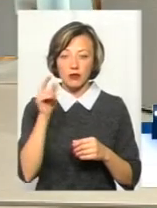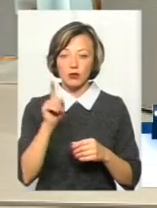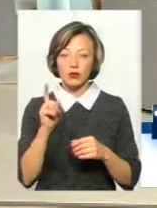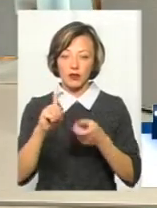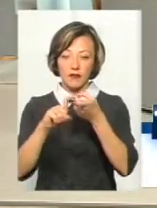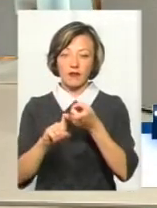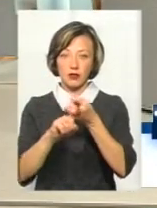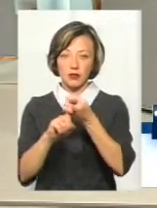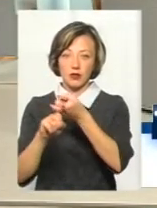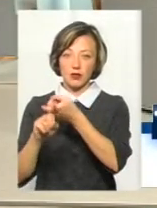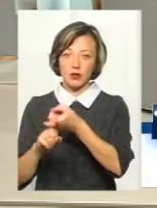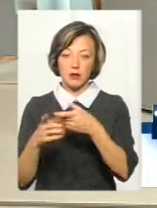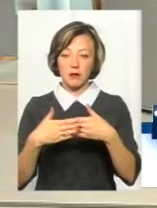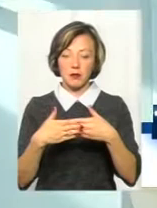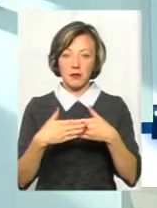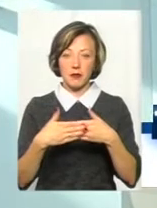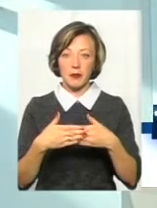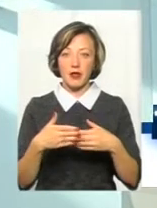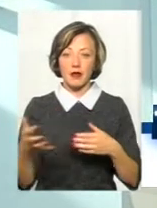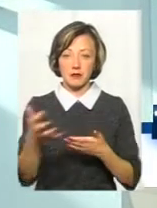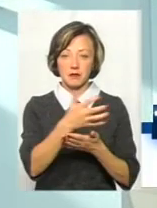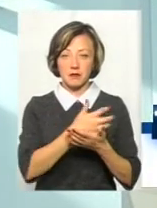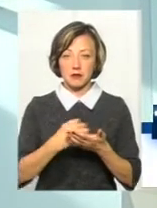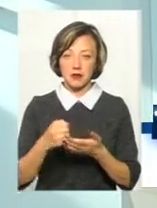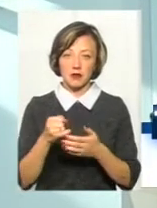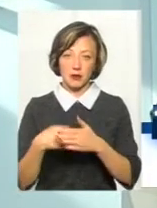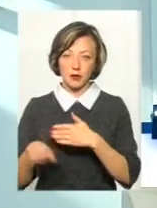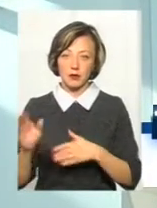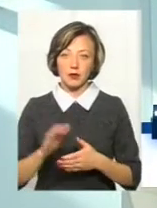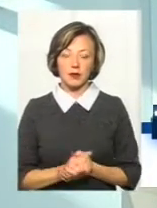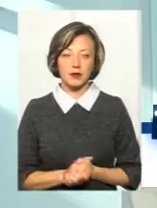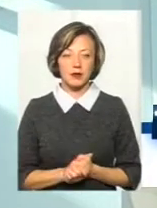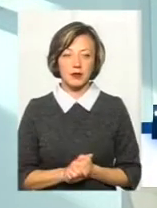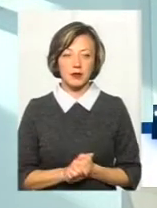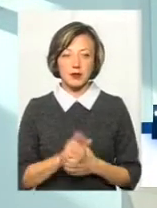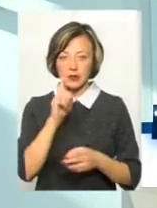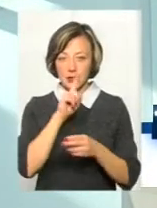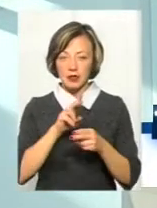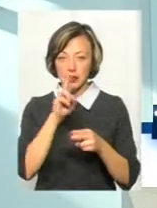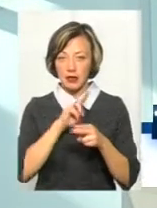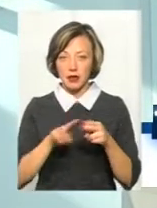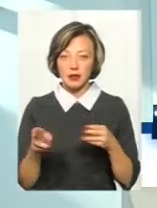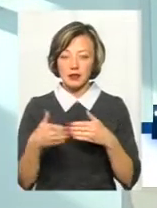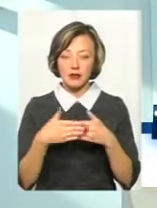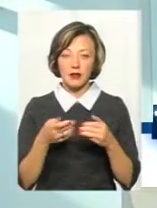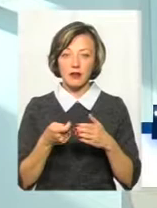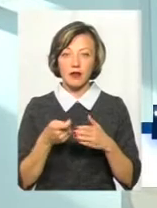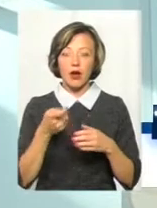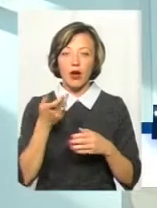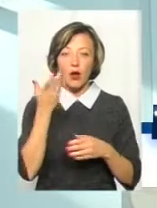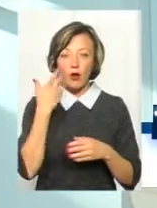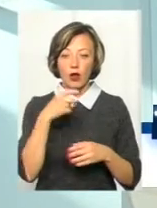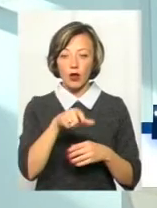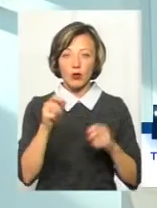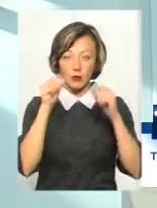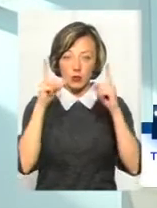вішоку знаходиться біля дверей, цим заволодівають і зникають, тихенько закривають двері і зникають. Люди, коли прокидаються